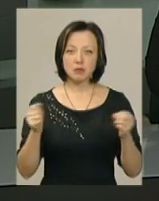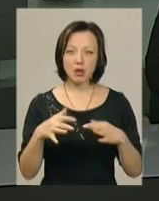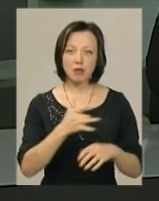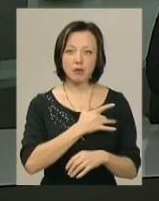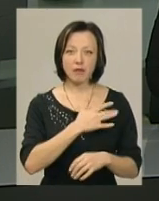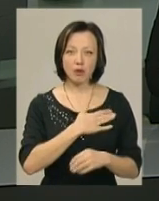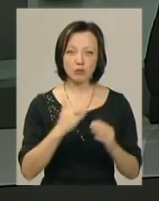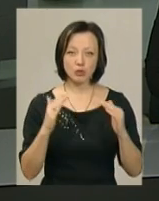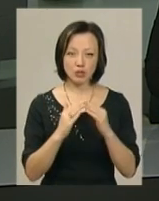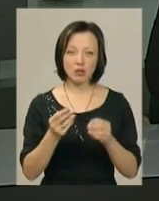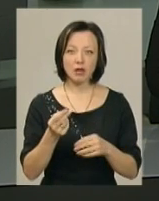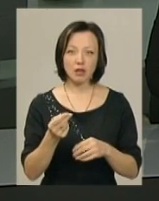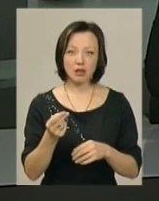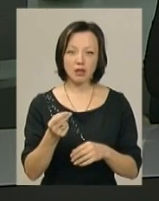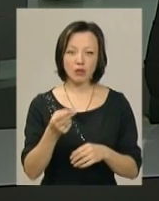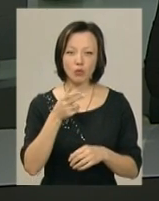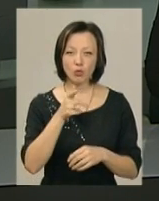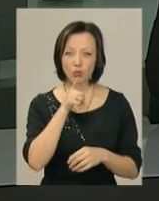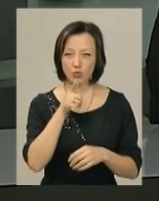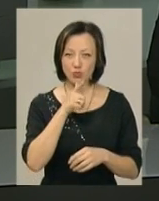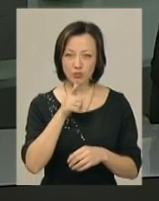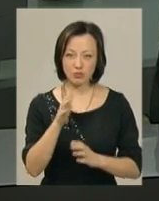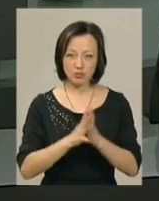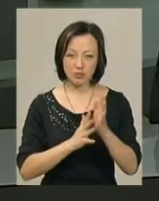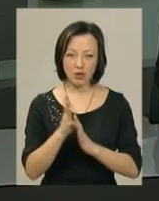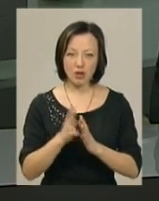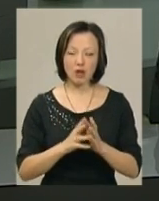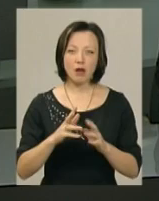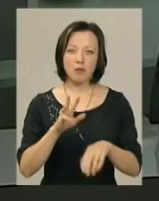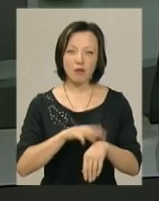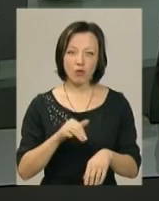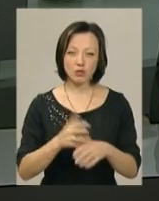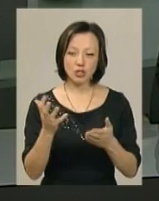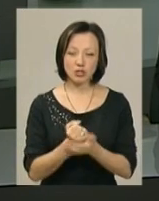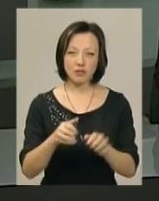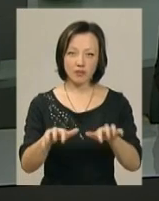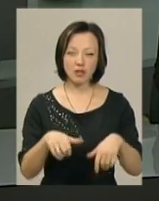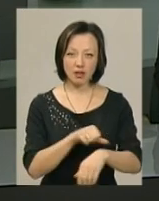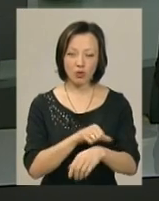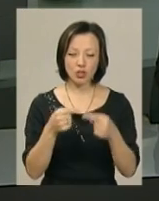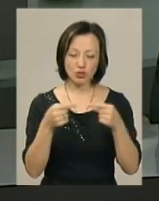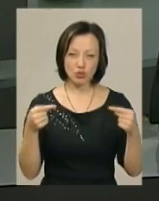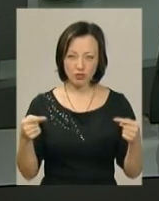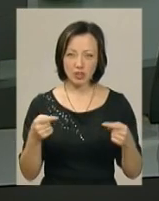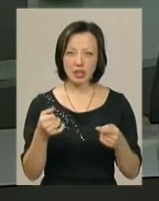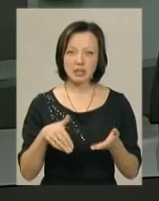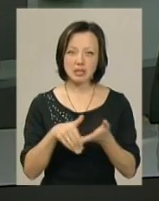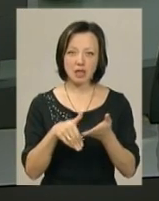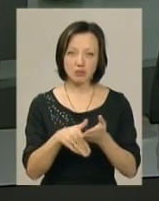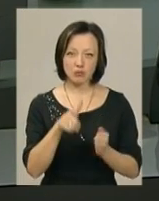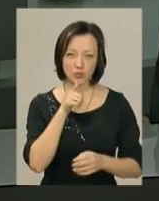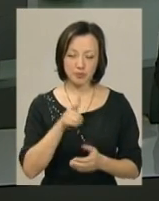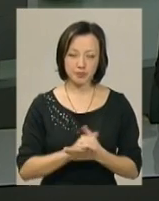приватному помешканні і вживали канабіс. Під час обшуку правоохоронці знайшли та вилучили і наркотичну речовину, і засіб для її